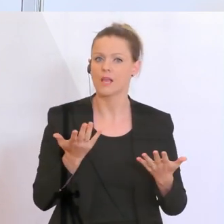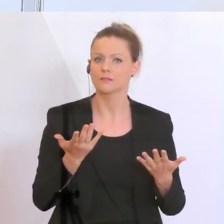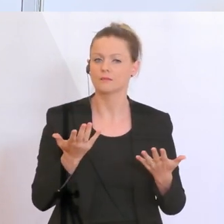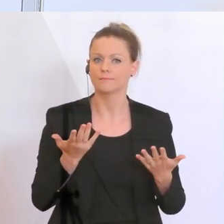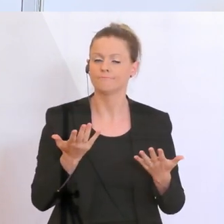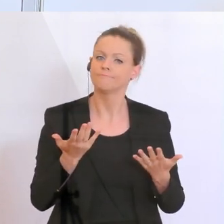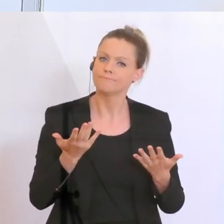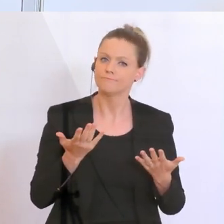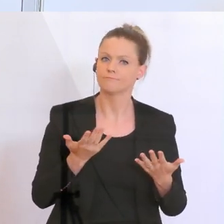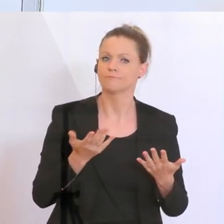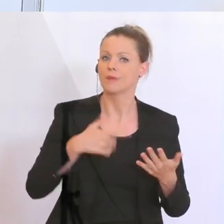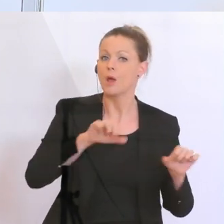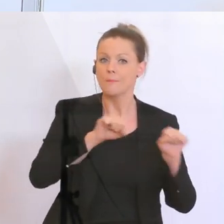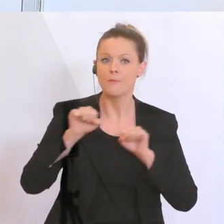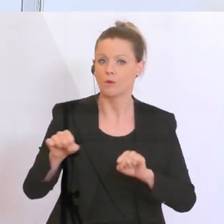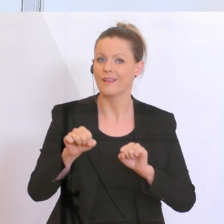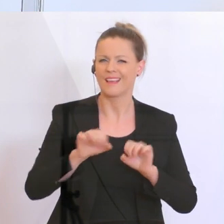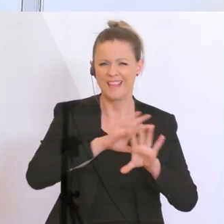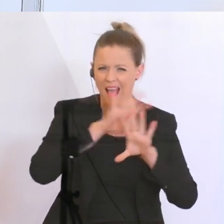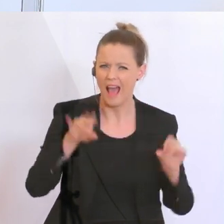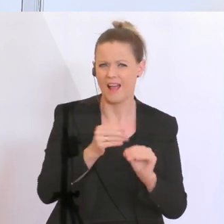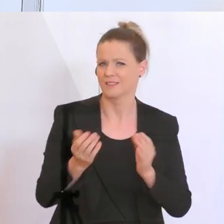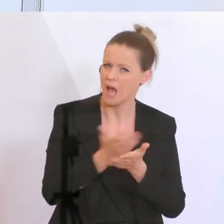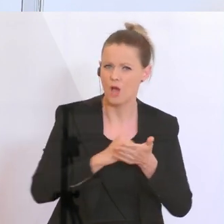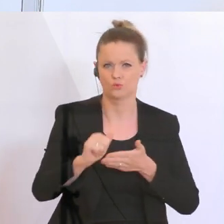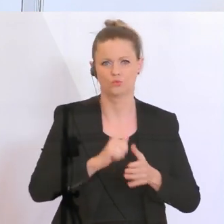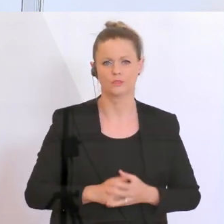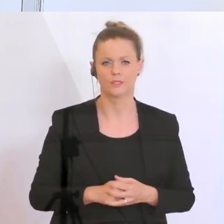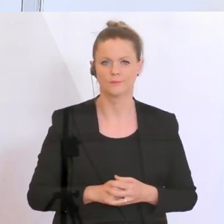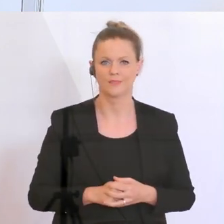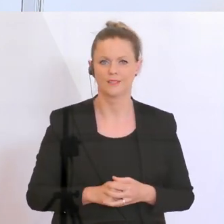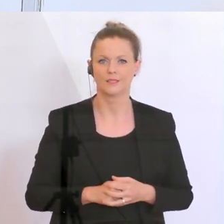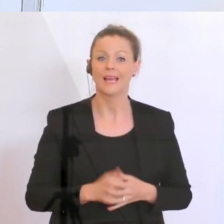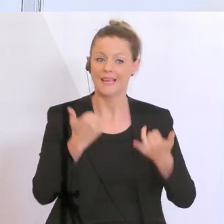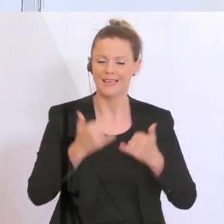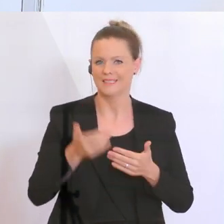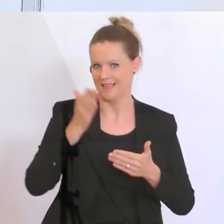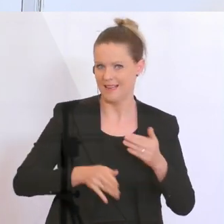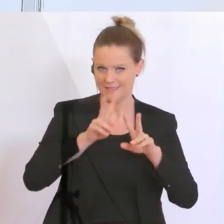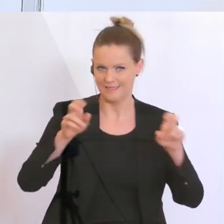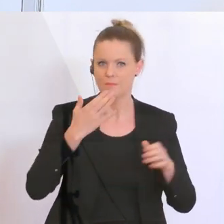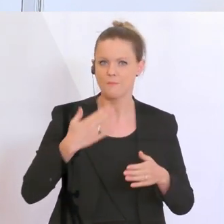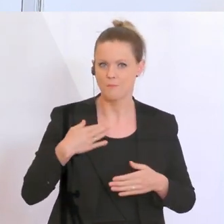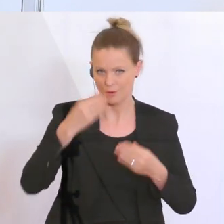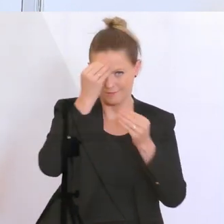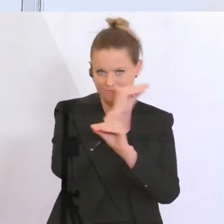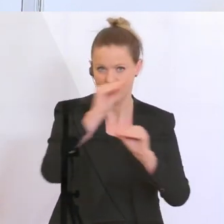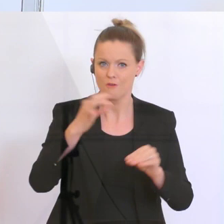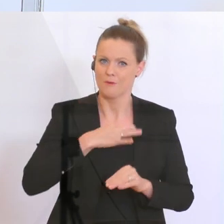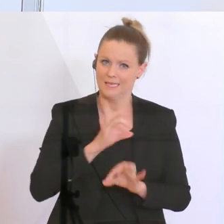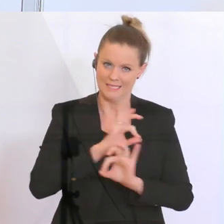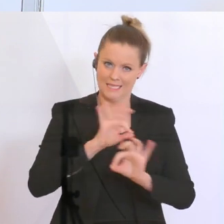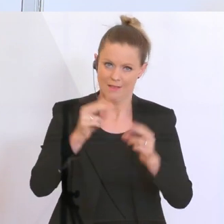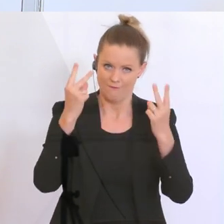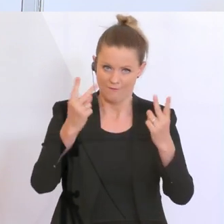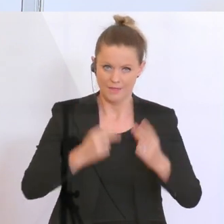die die Möglichkeiten hier ausschöpfen. Das ist auch gleich das letzte Thema, zu dem ich kommen möchte, das mir heute sehr am Herzen liegt.